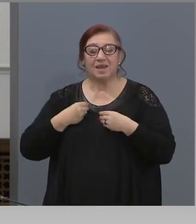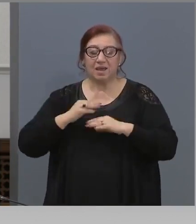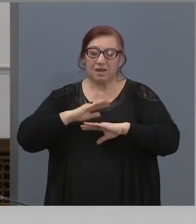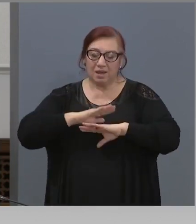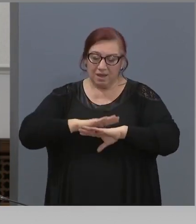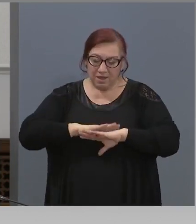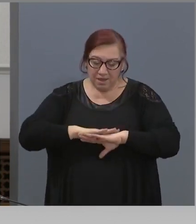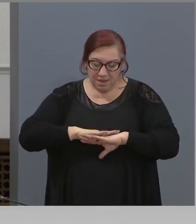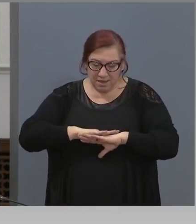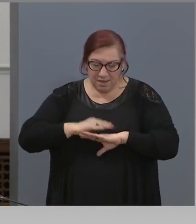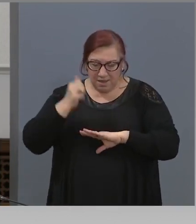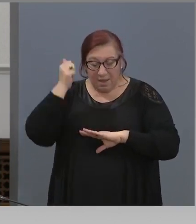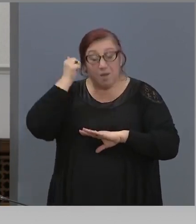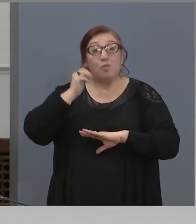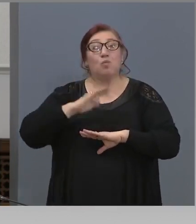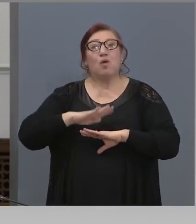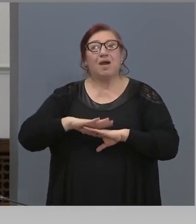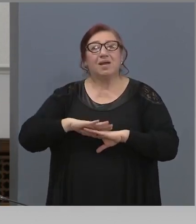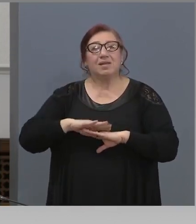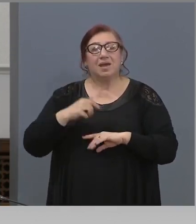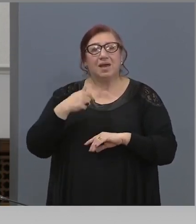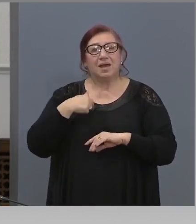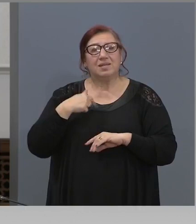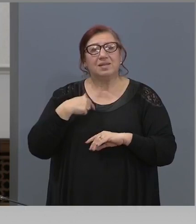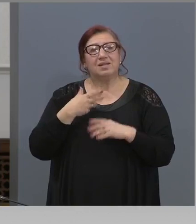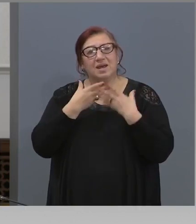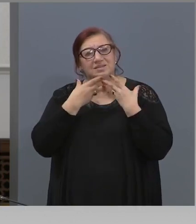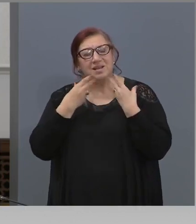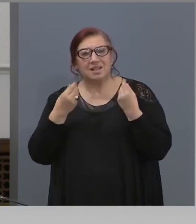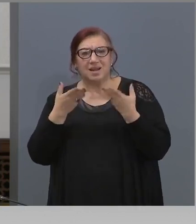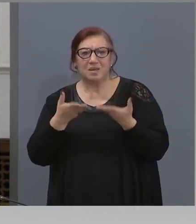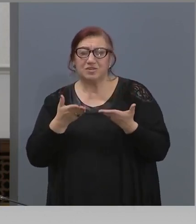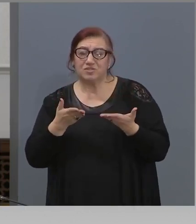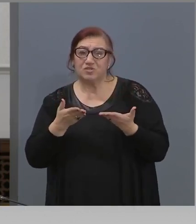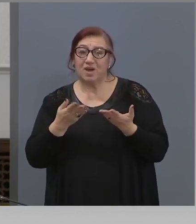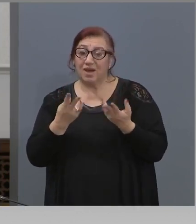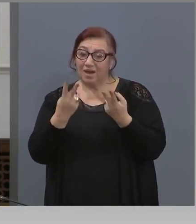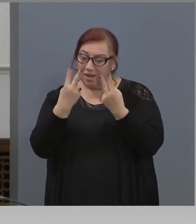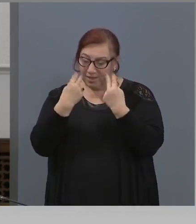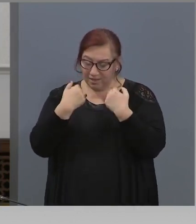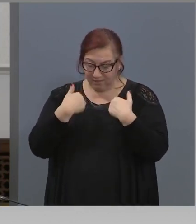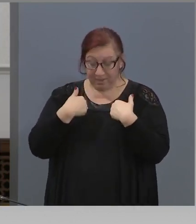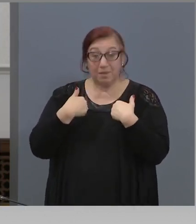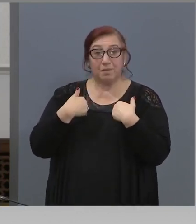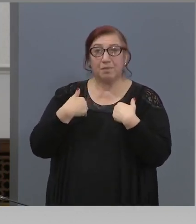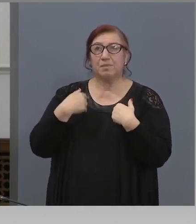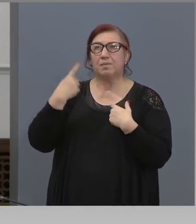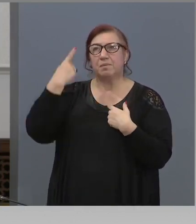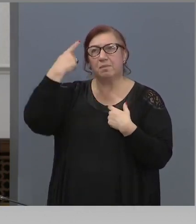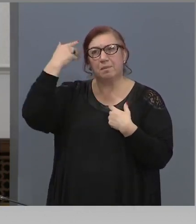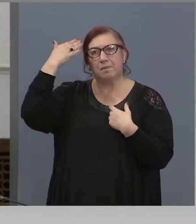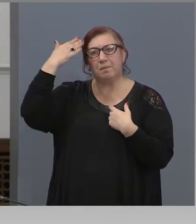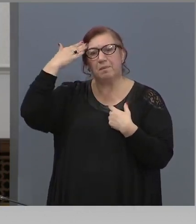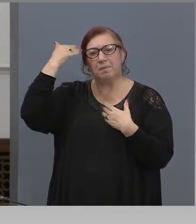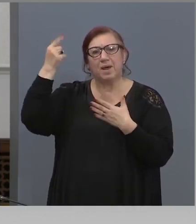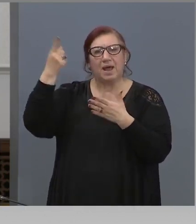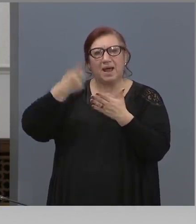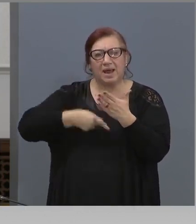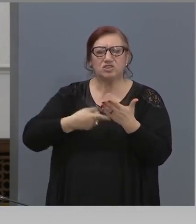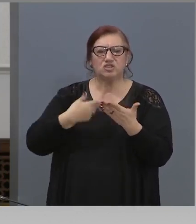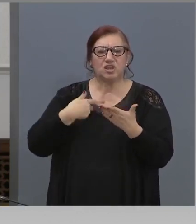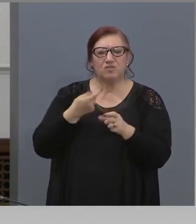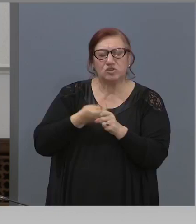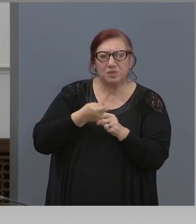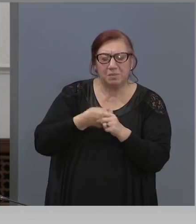защото на нас ни липса солта много пъти да видим своите грешки, да се стареем, да ги преодолеем